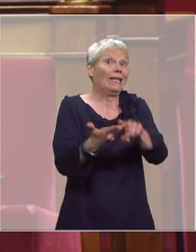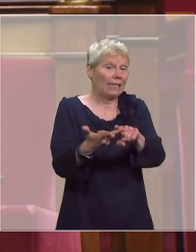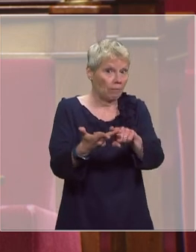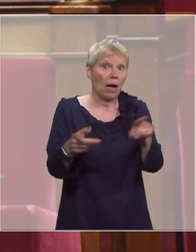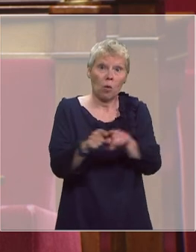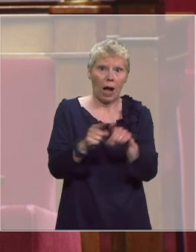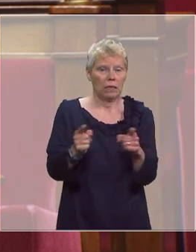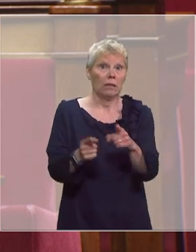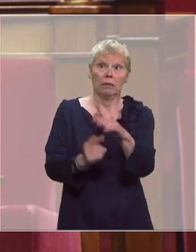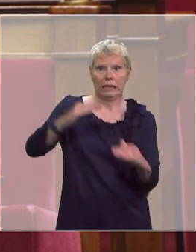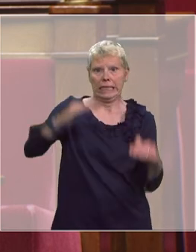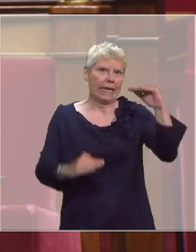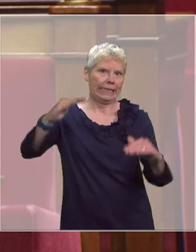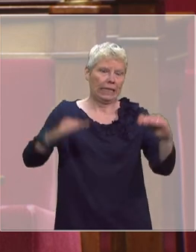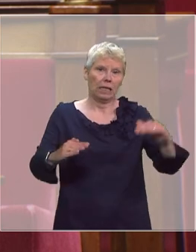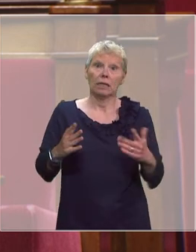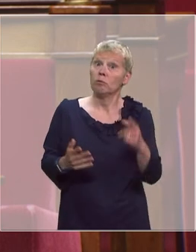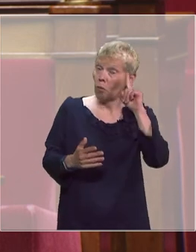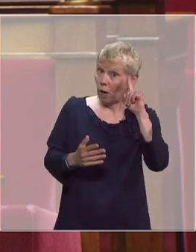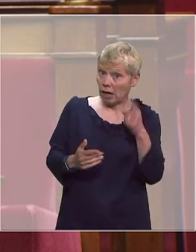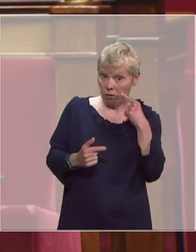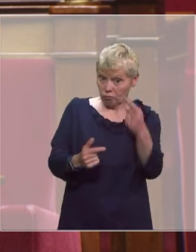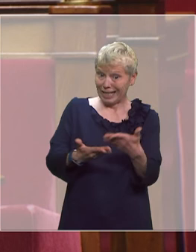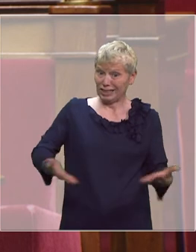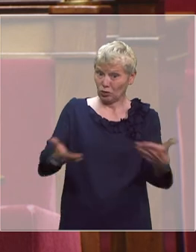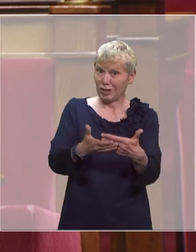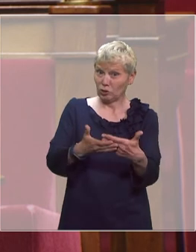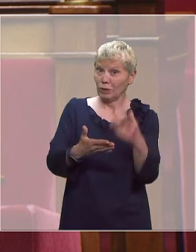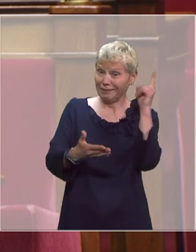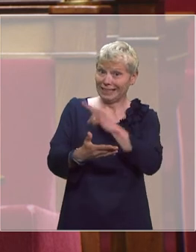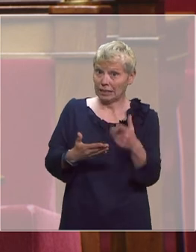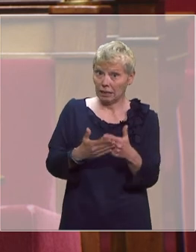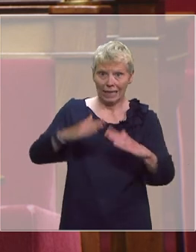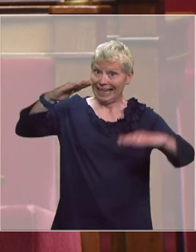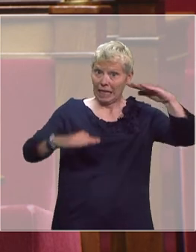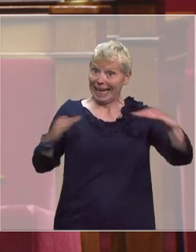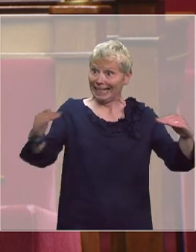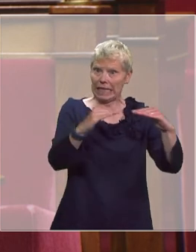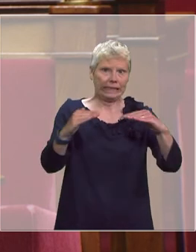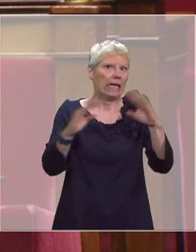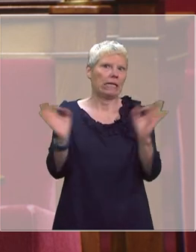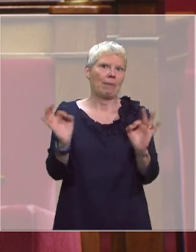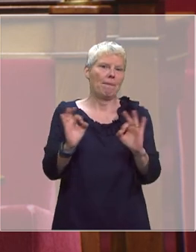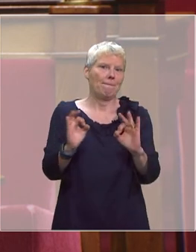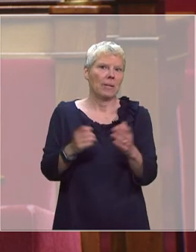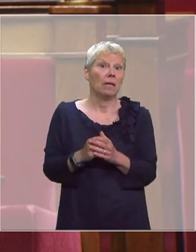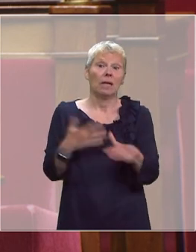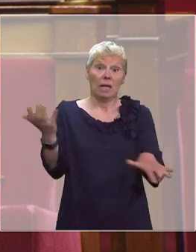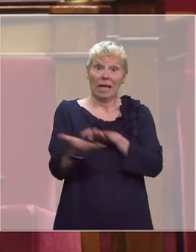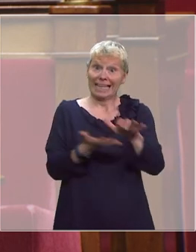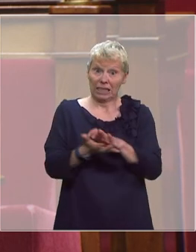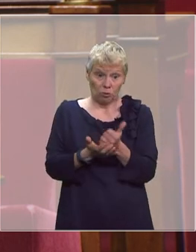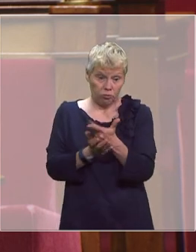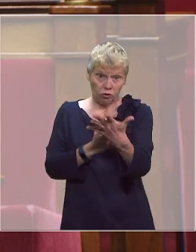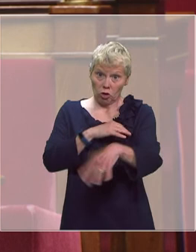des inégalités. Car ce que nous enseigne aussi cette épreuve collective, c'est que nous ne sommes pas tous égaux face à l'épidémie. Cette crise agit depuis plusieurs